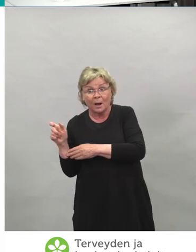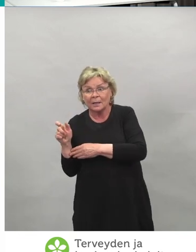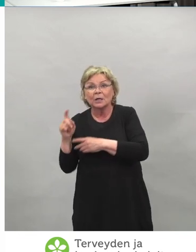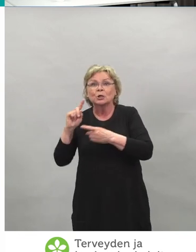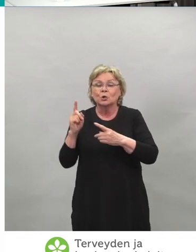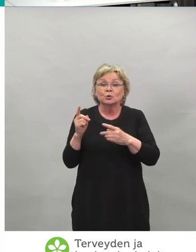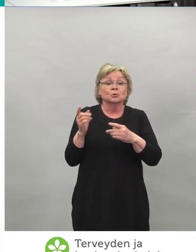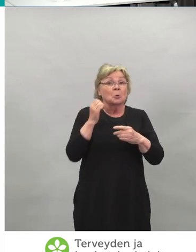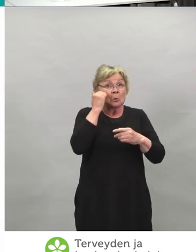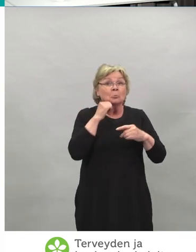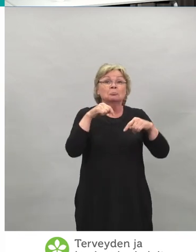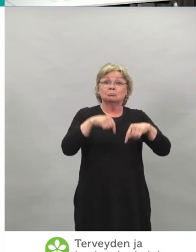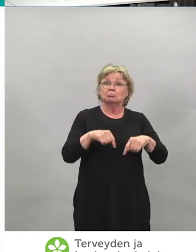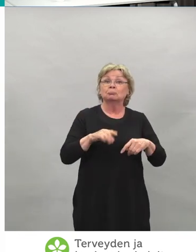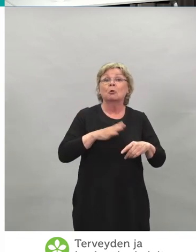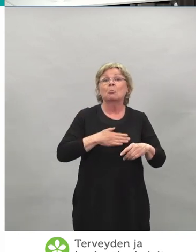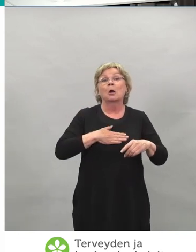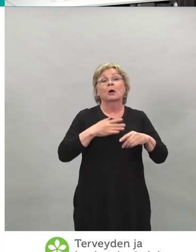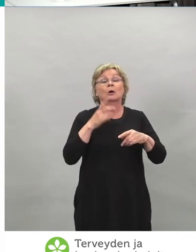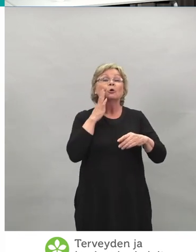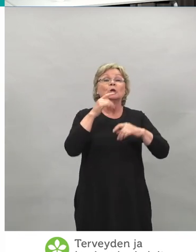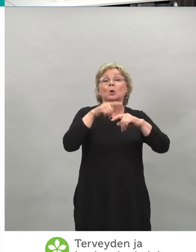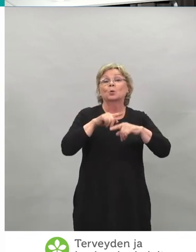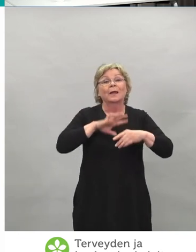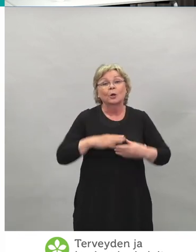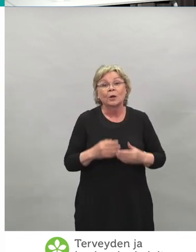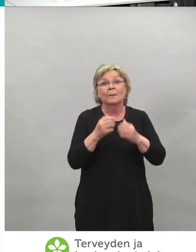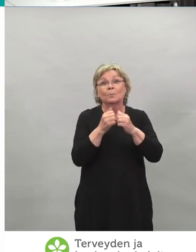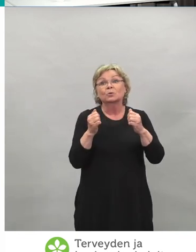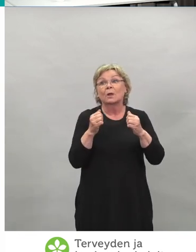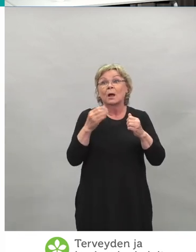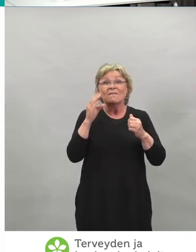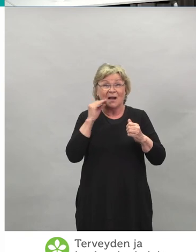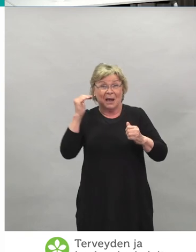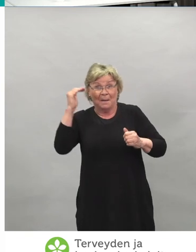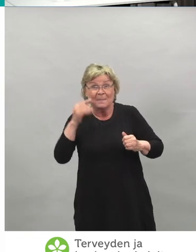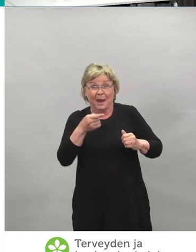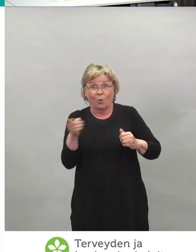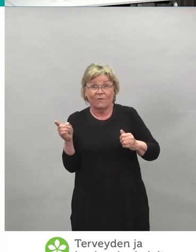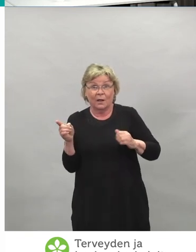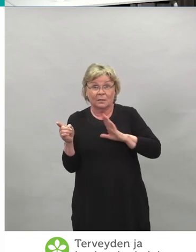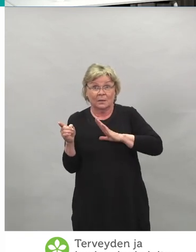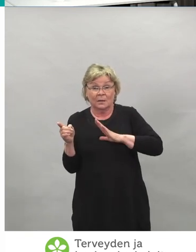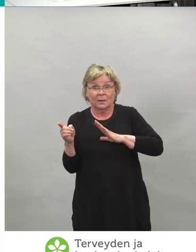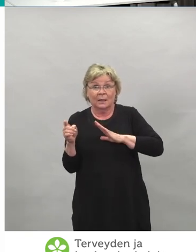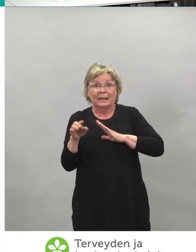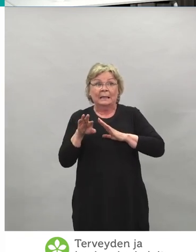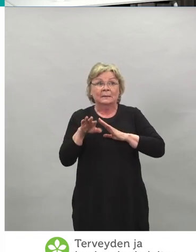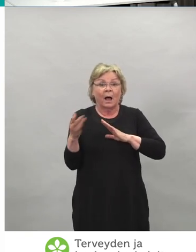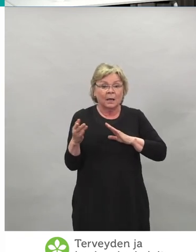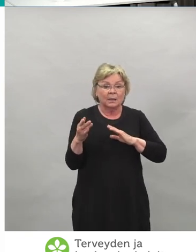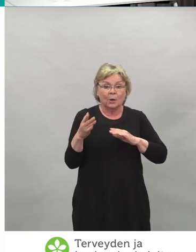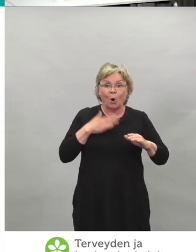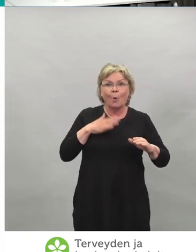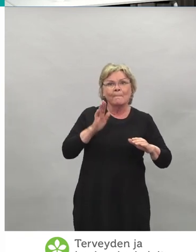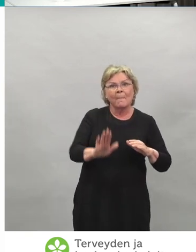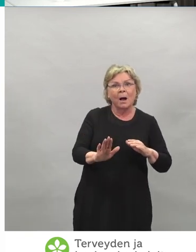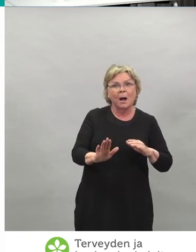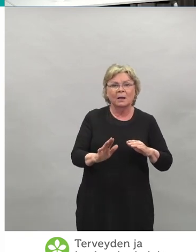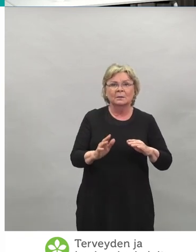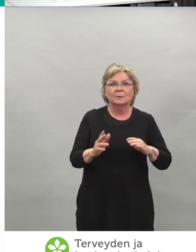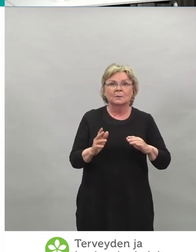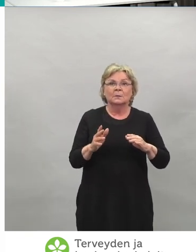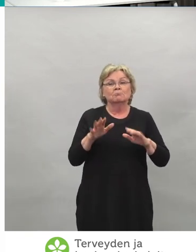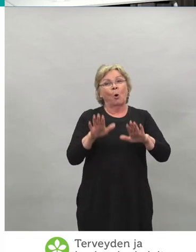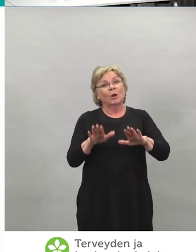rokotusvuorollaan tai rokotusvuoronsa jälkeen, eli ovat vanhempia ja sitten siellä oleskelupaikkakunnalla rokotetaan jo